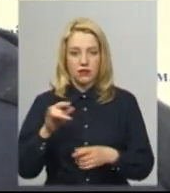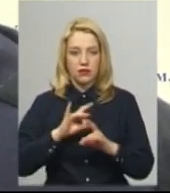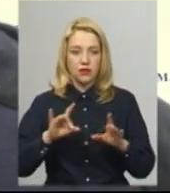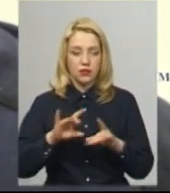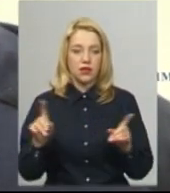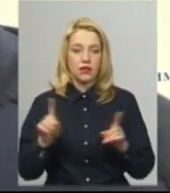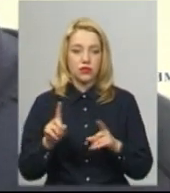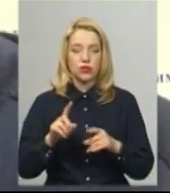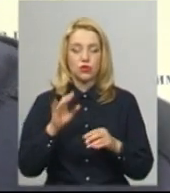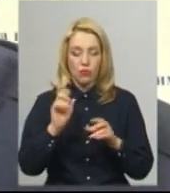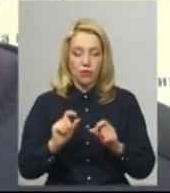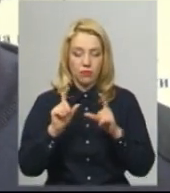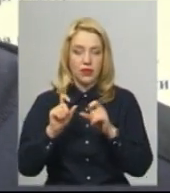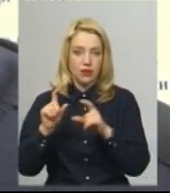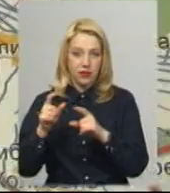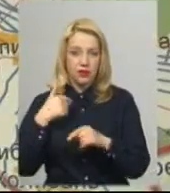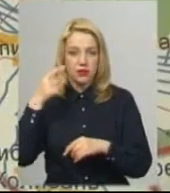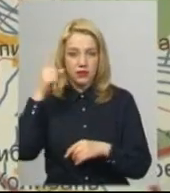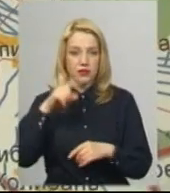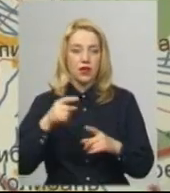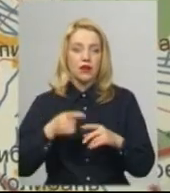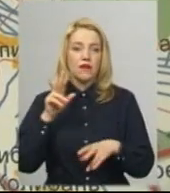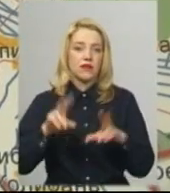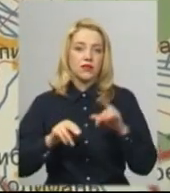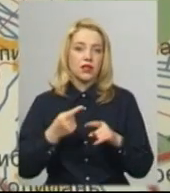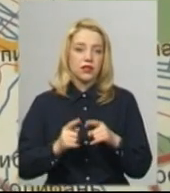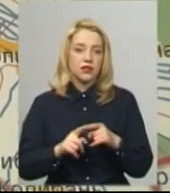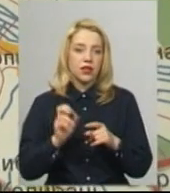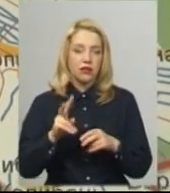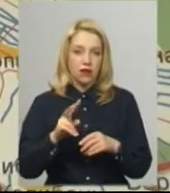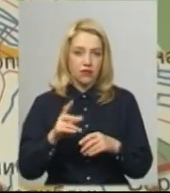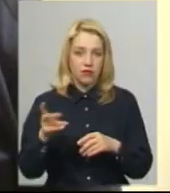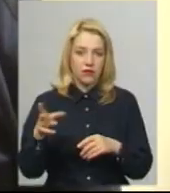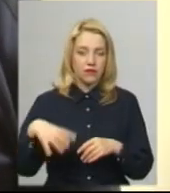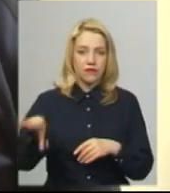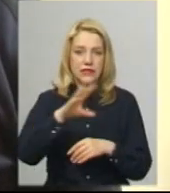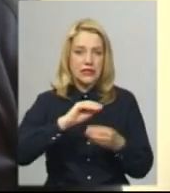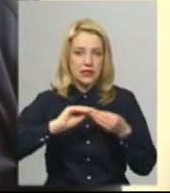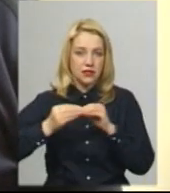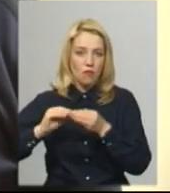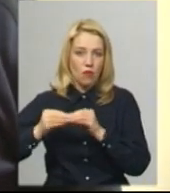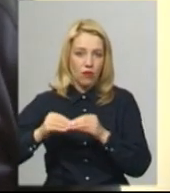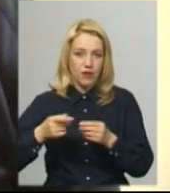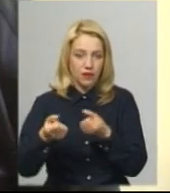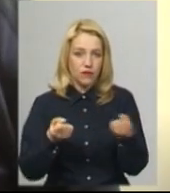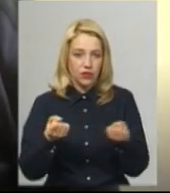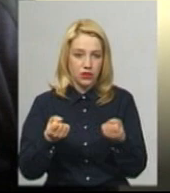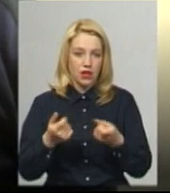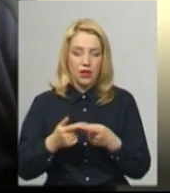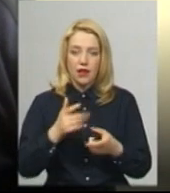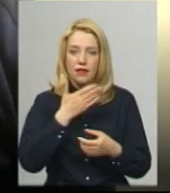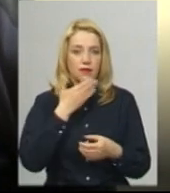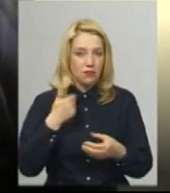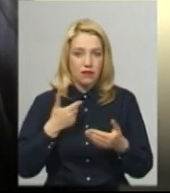приміських маршрутах знає. Розцінює одночасне збільшення вартості проїзду як змову перевізників. Перевізники не зверталися